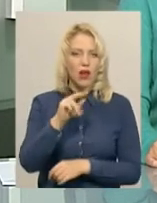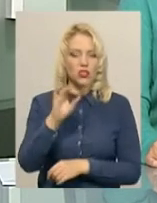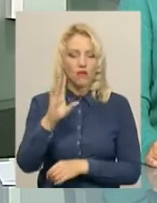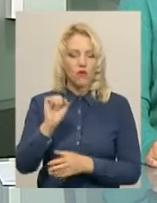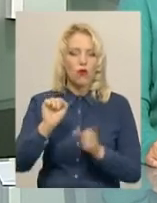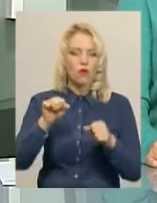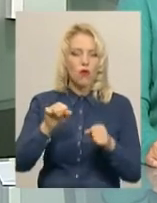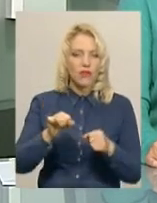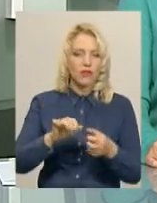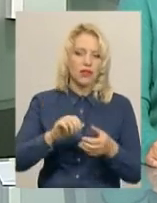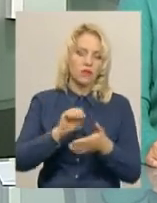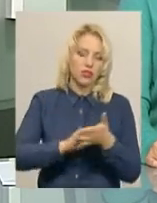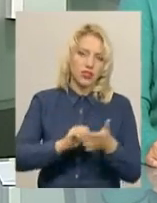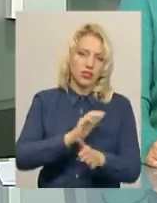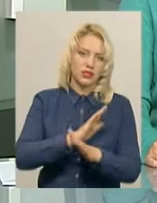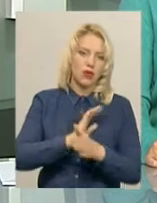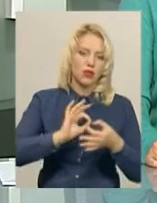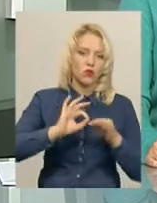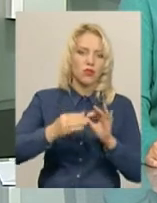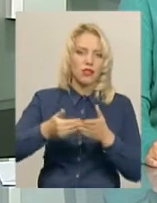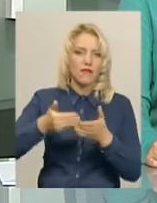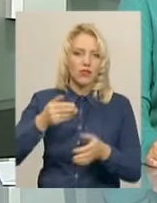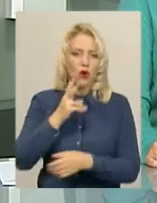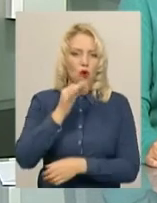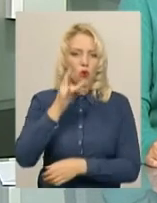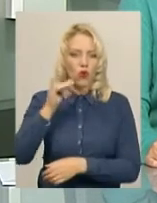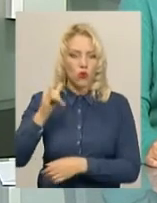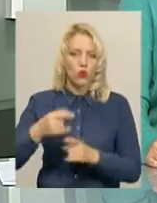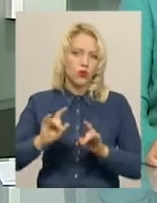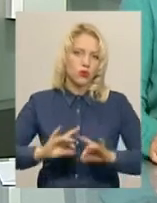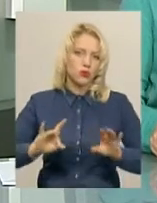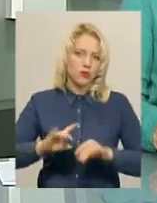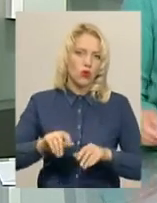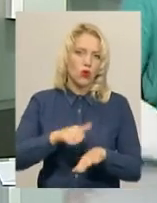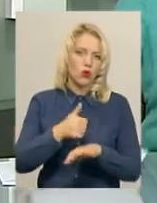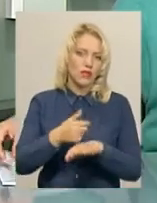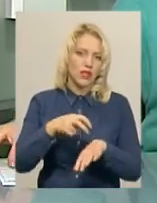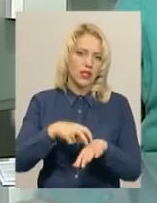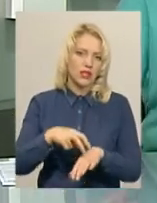ускладнення від кору. Про це розповів головний лікар обласної дитячої лікарні Роман Шніцер.